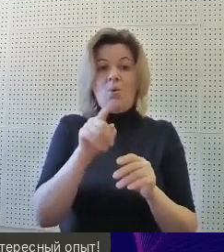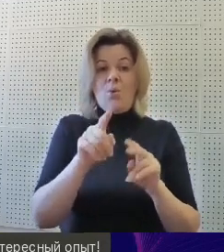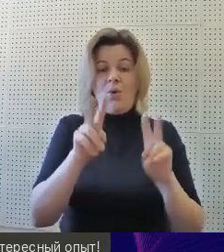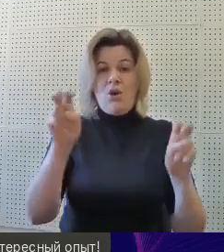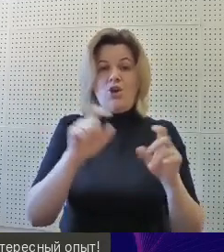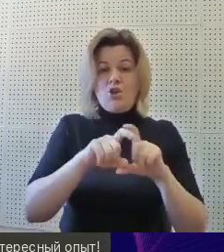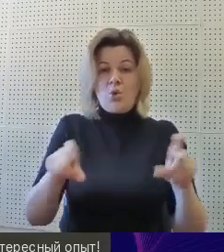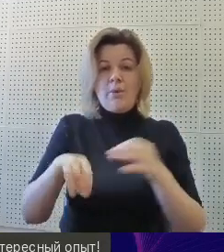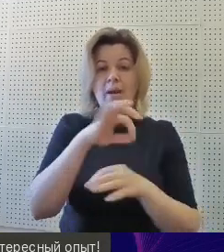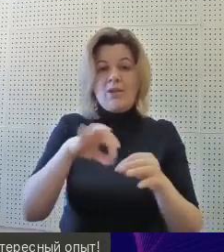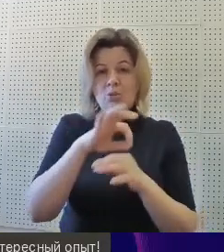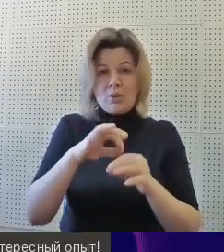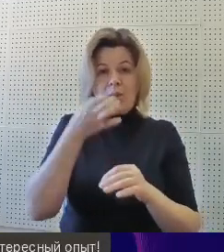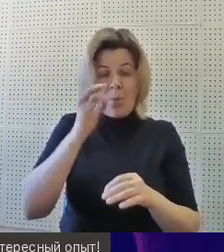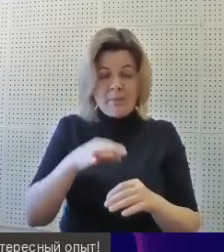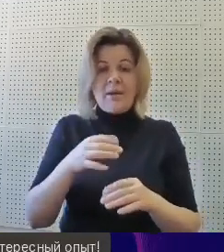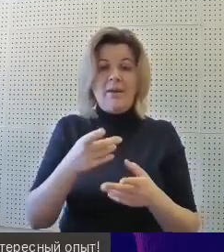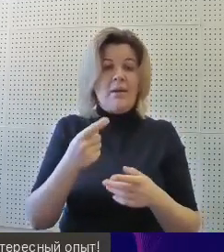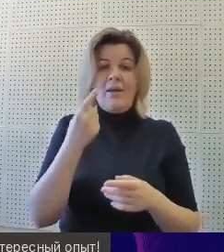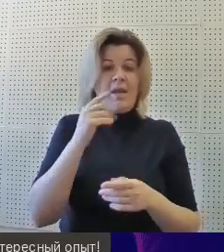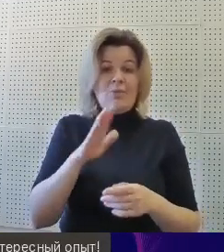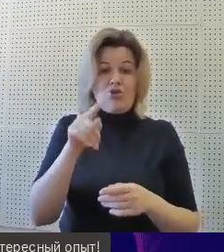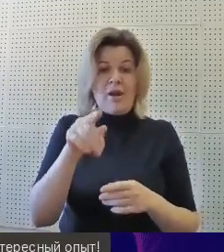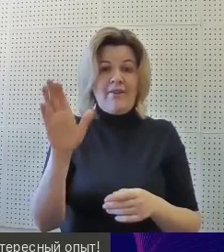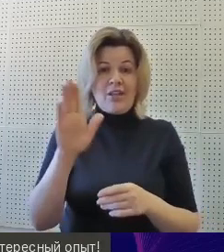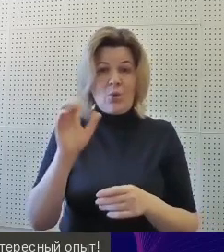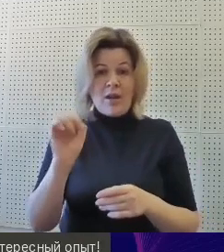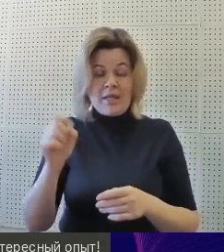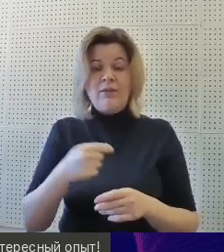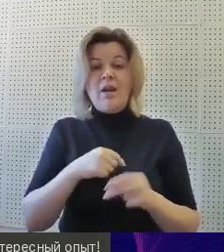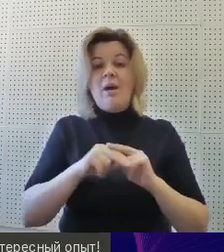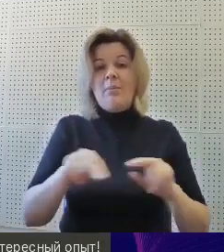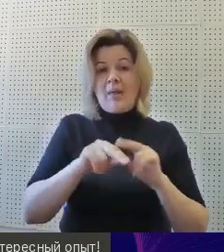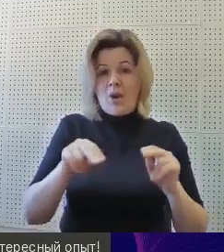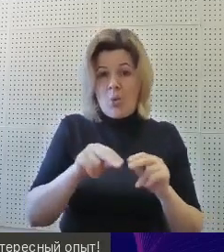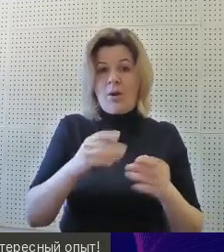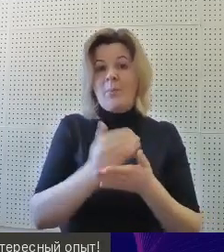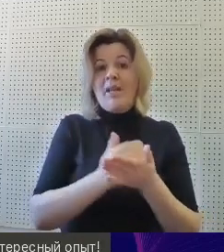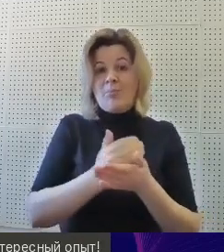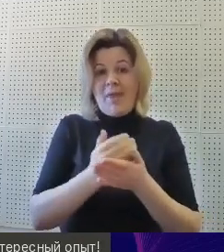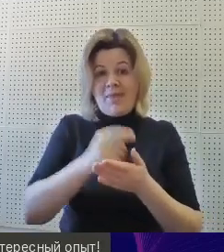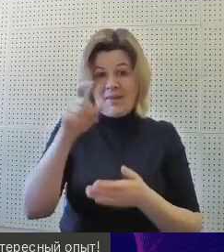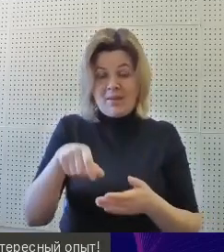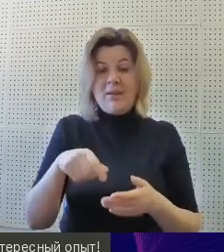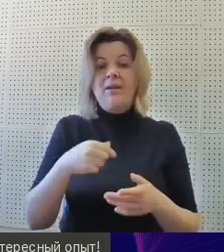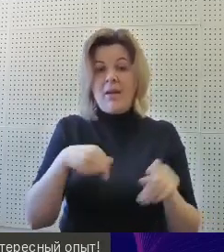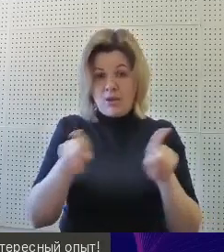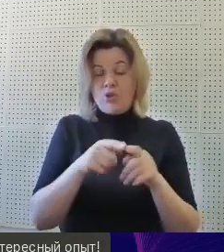не обижая Викторию Алексеевну, я все-таки педагог-предметник, да, я тоже готова поделиться